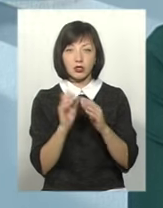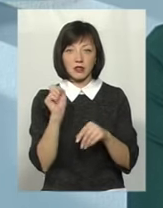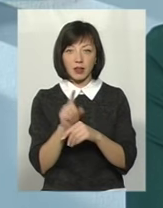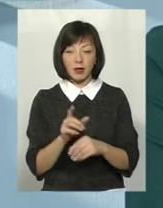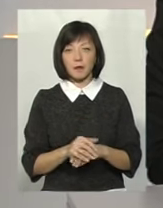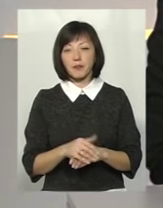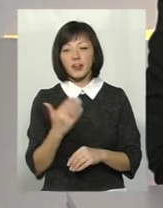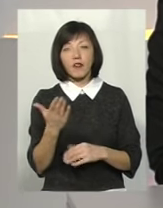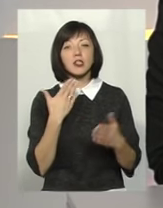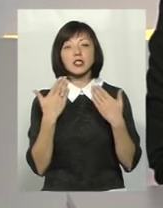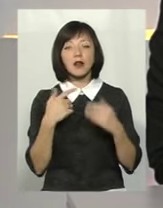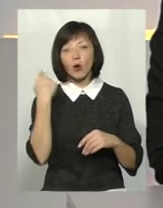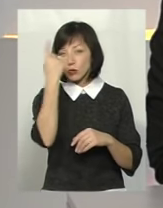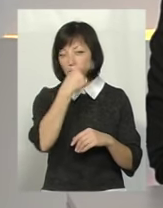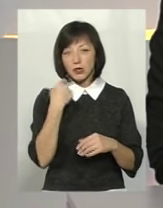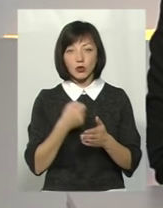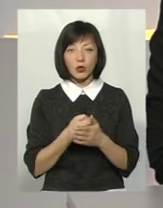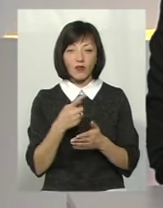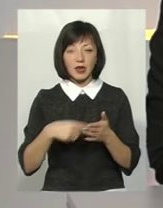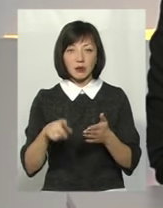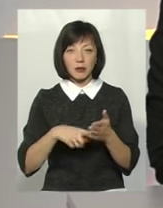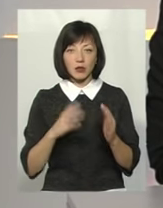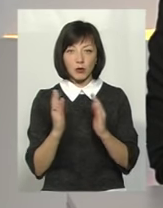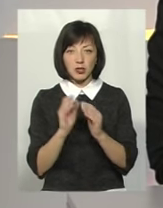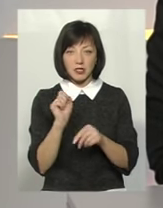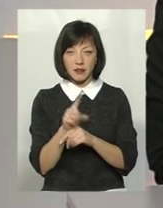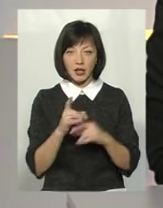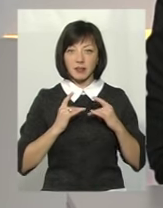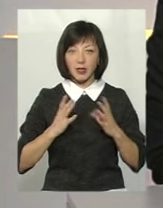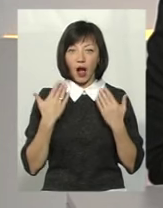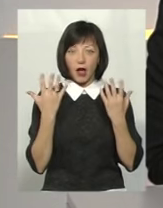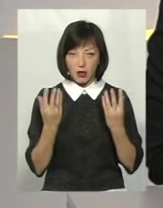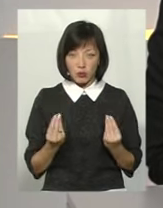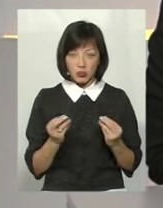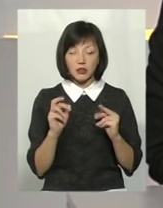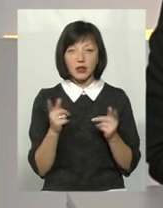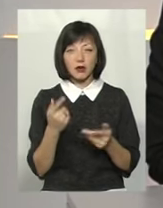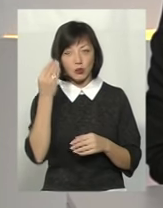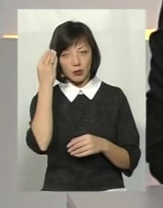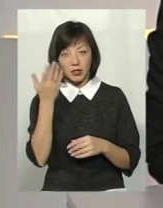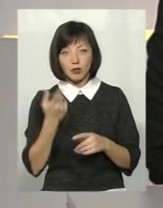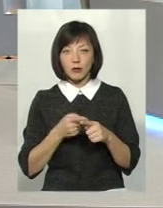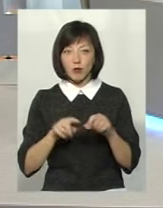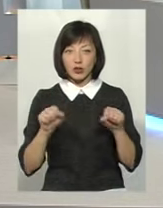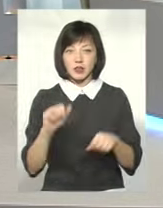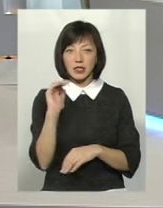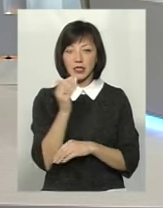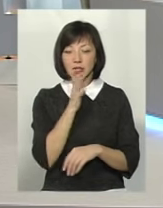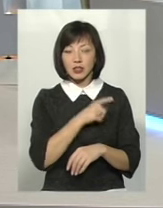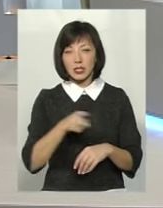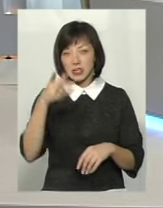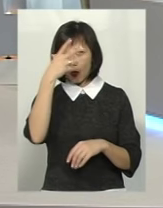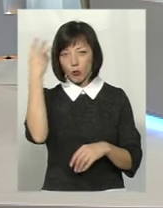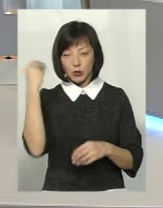А ваше ставлення особисто до відміни цих домашніх завдань на свята та канікулах, питання до педагогів. Ви не думаєте, що можливо дитина за цей час